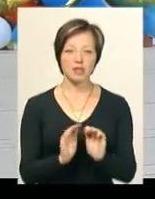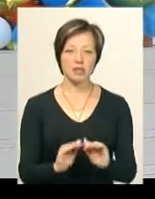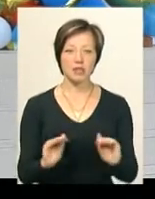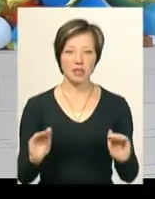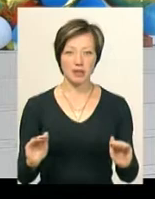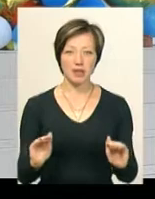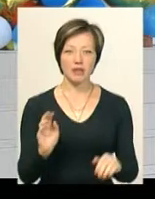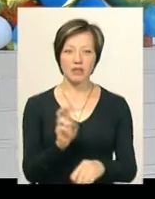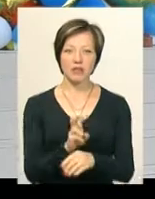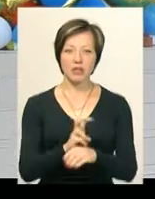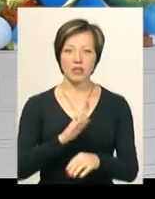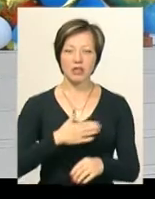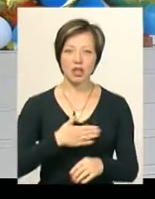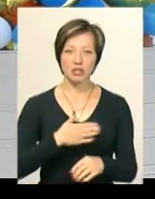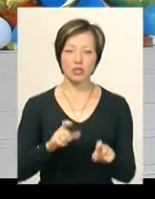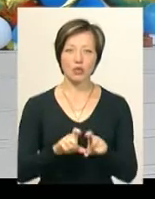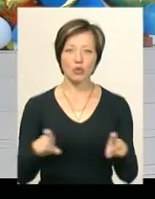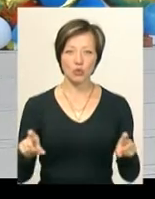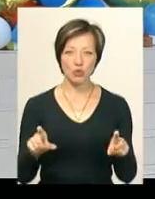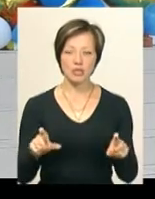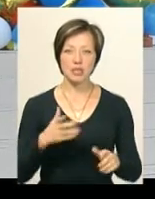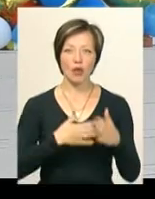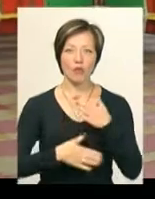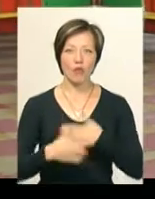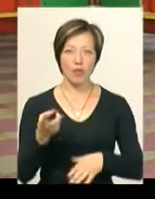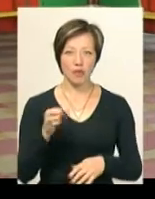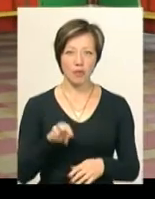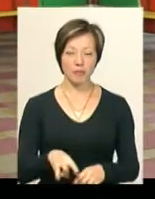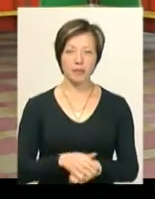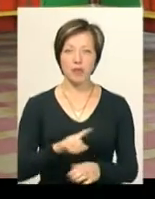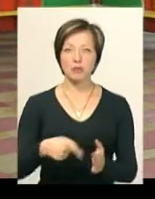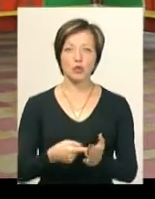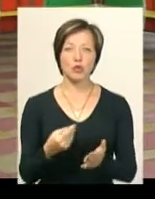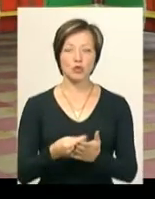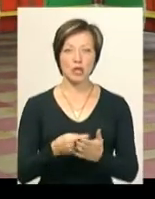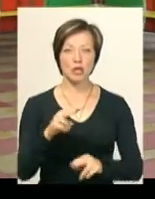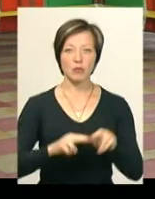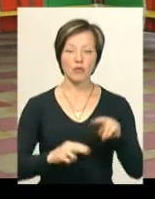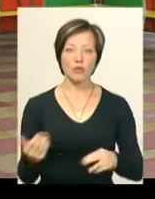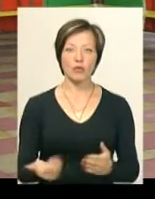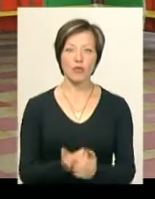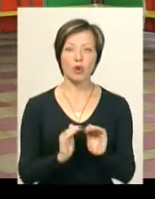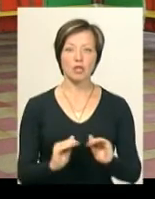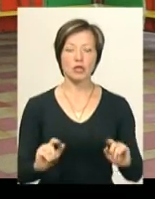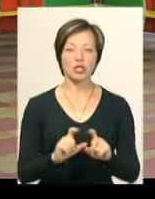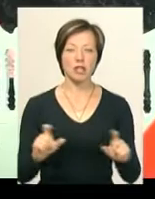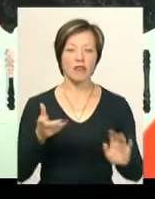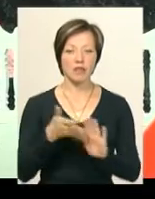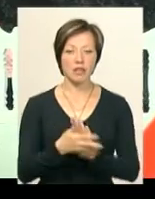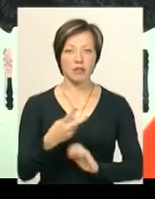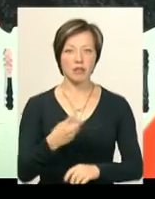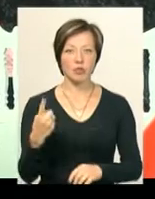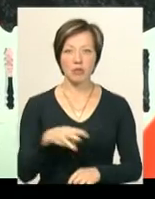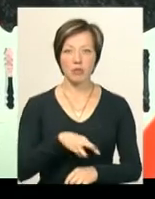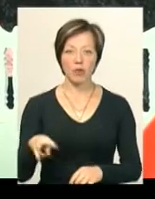відвідувати наш садочок із задоволенням. З міського бюджету на будівництво нового дитячого садка витратили 21